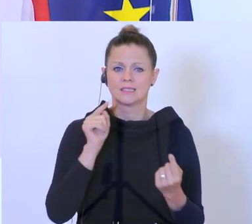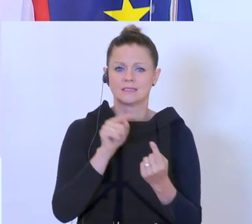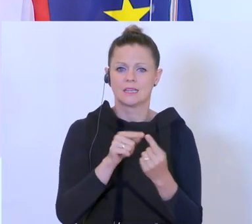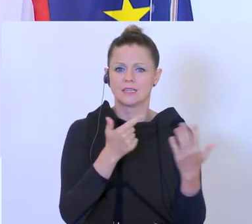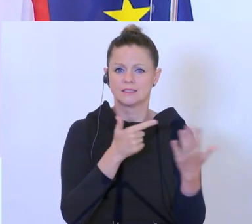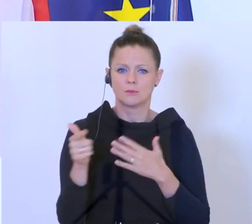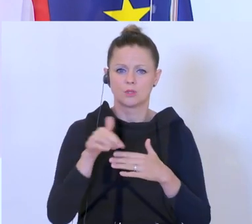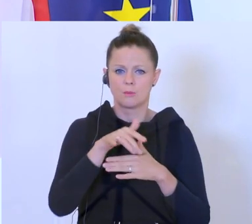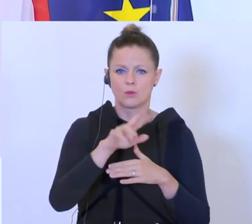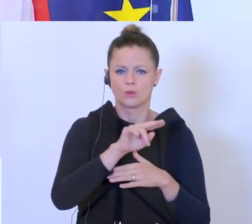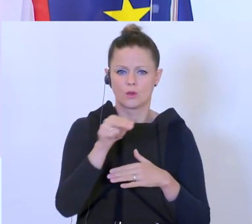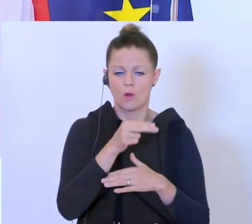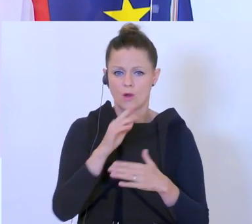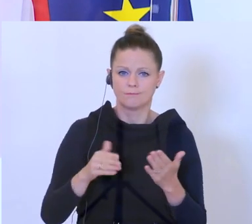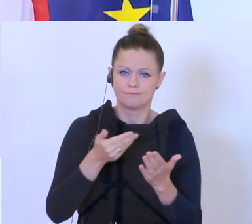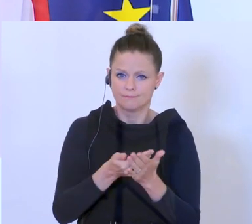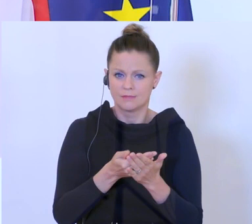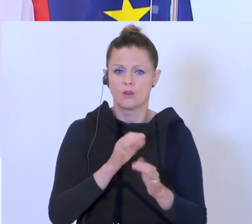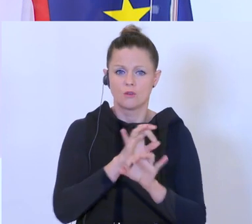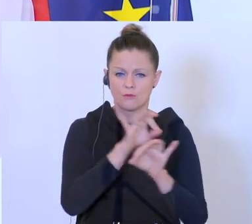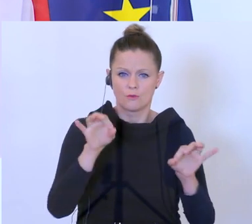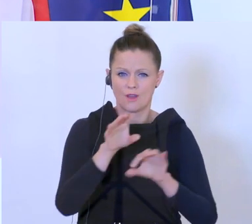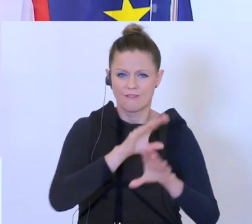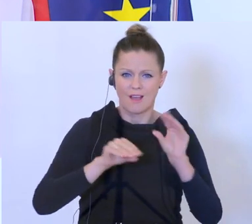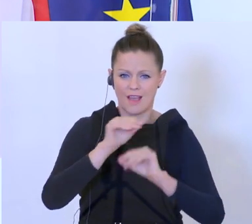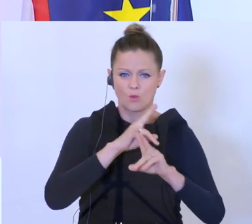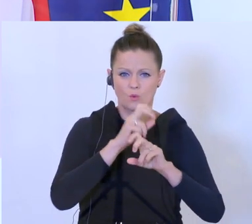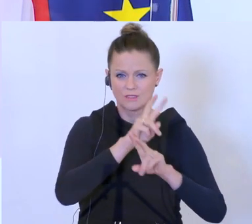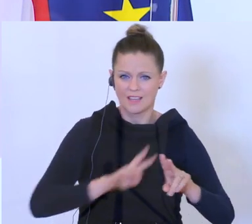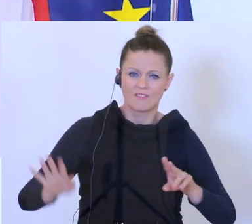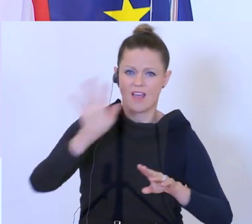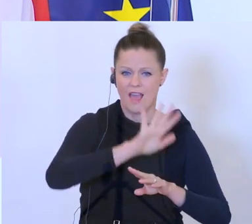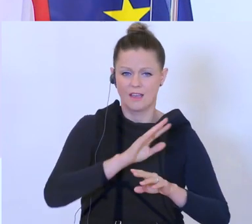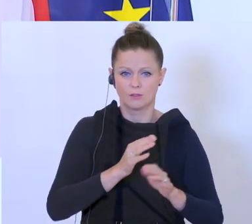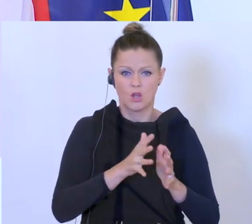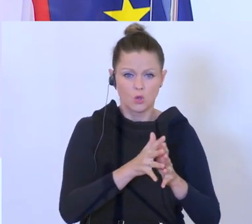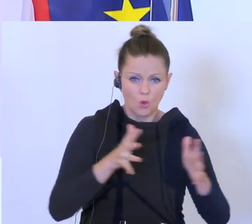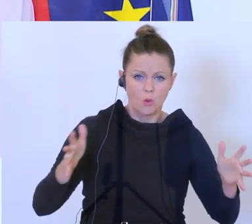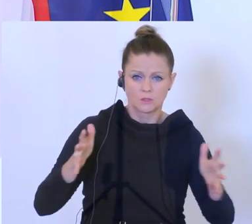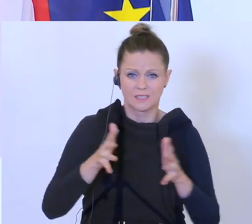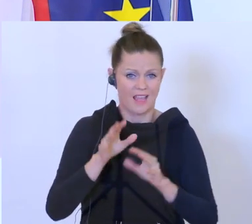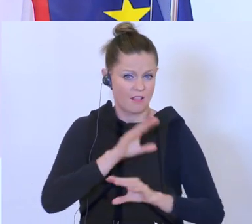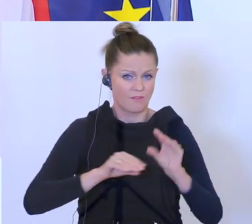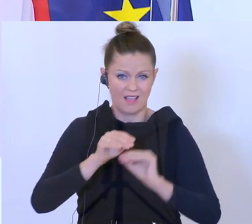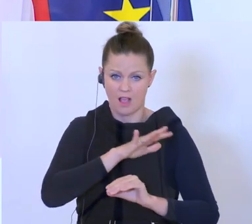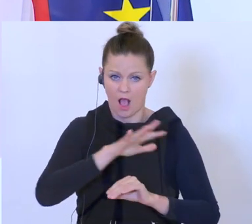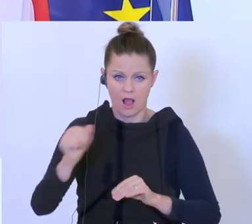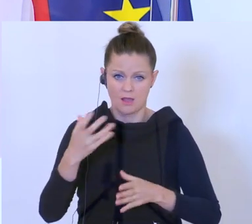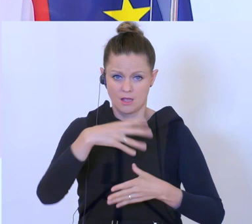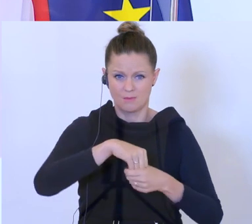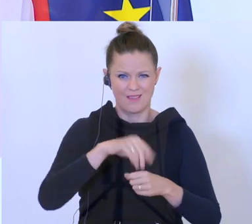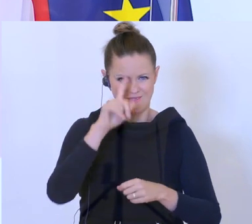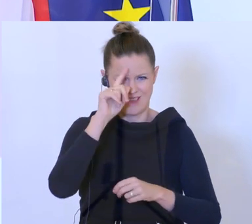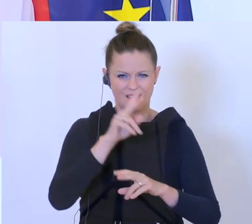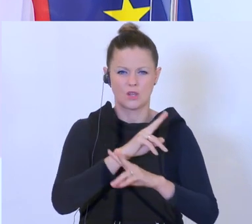Euro zur Verfügung gestellt werden sollen für Vereine in ganz Österreich, für größere und kleinere. Sie wissen, Österreich ist